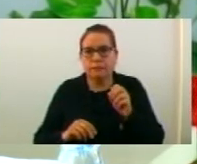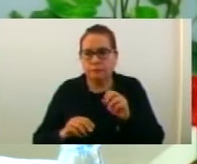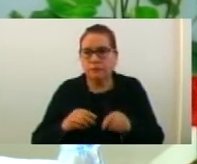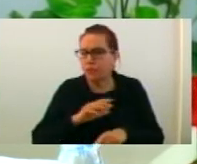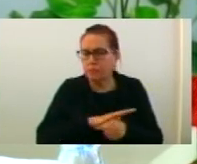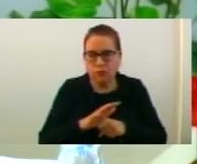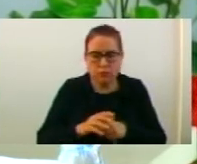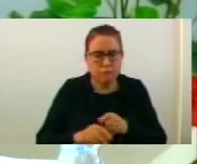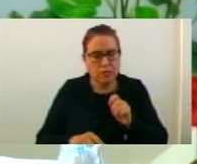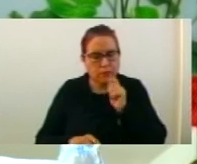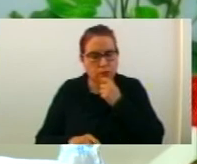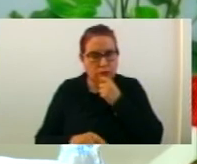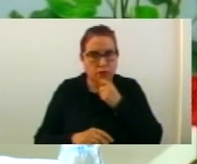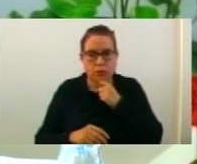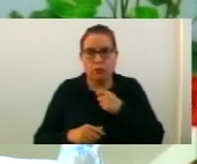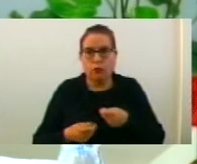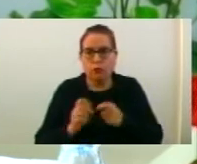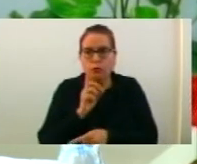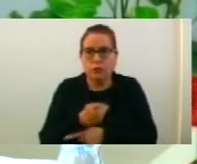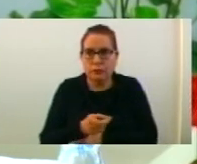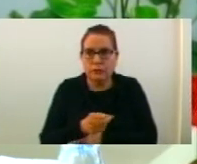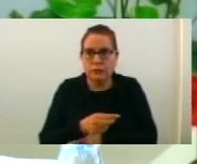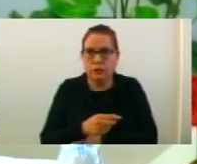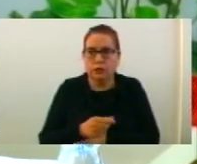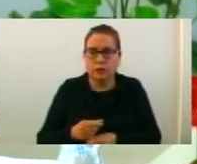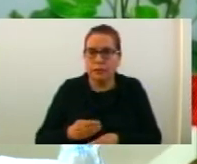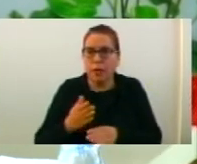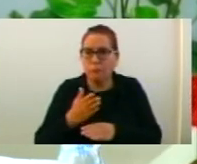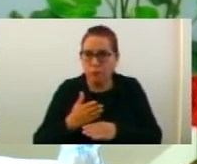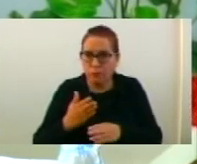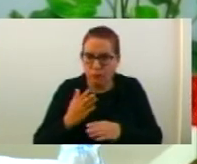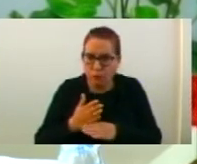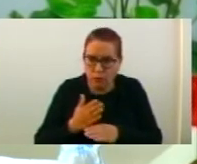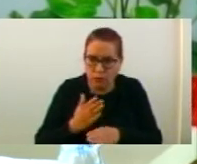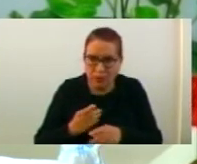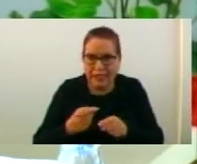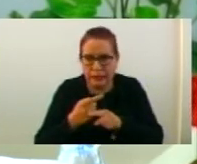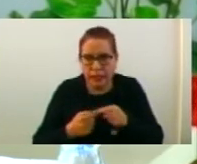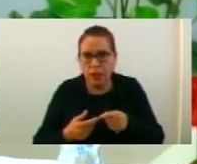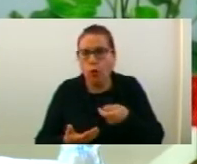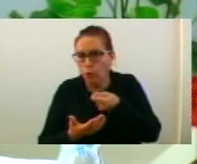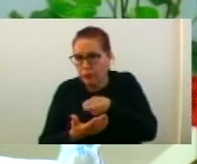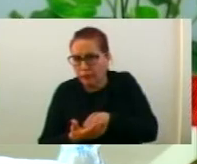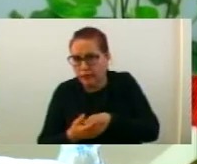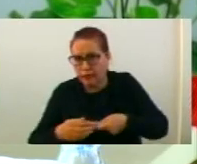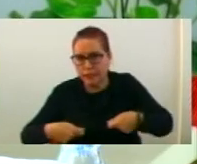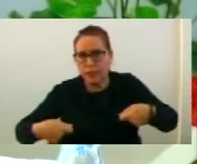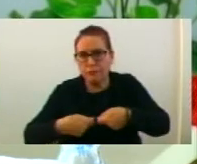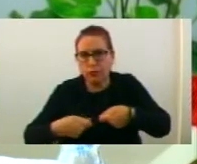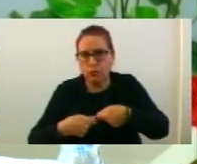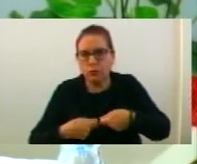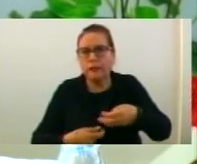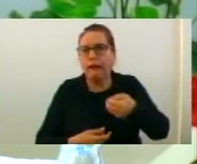лидо им против, без лидо им воздръжен, донесе одлука за субвенционирање на дел од надоместокот за приклучување на